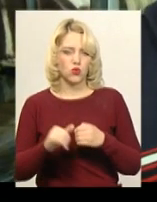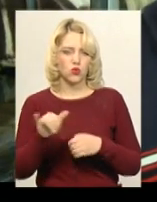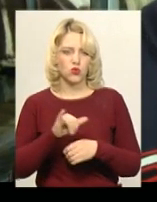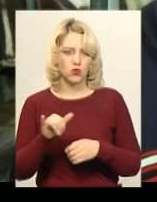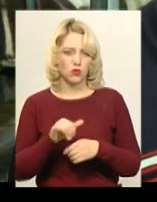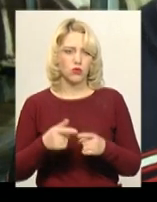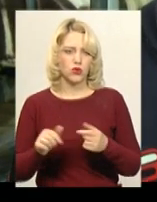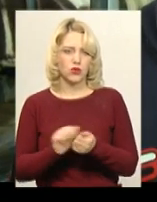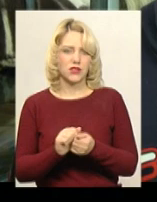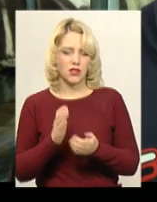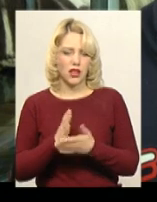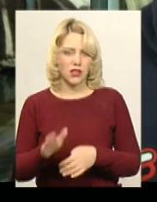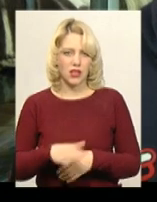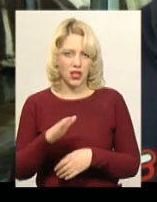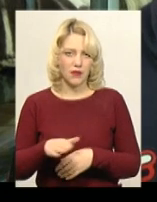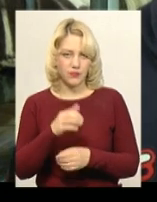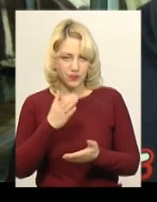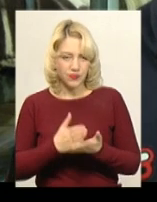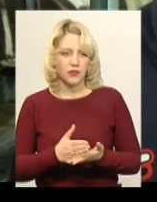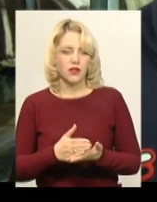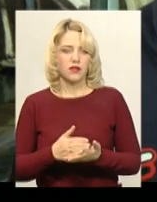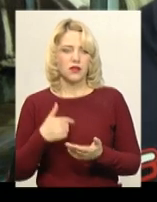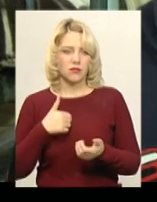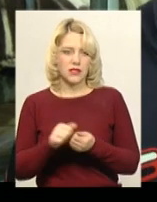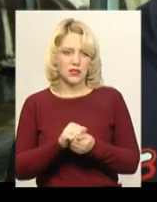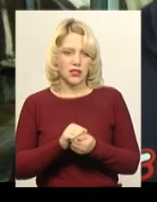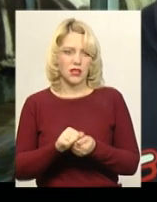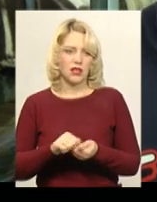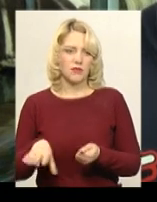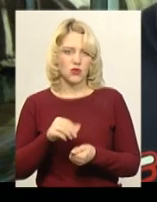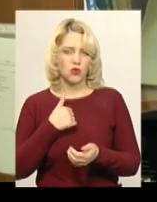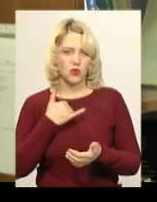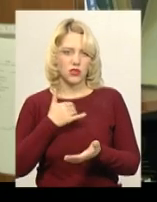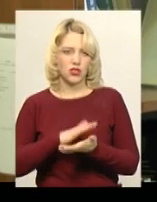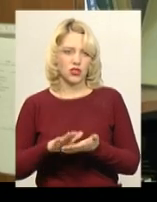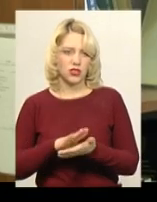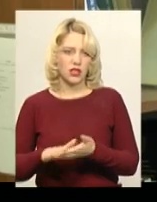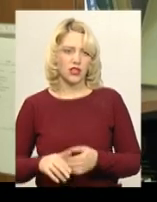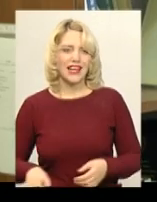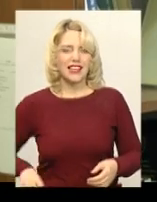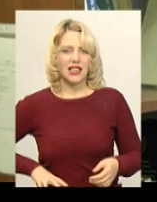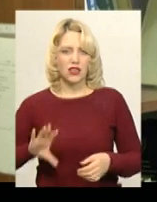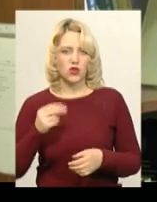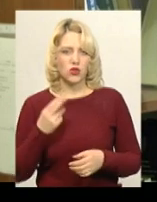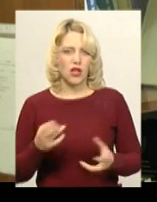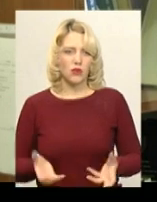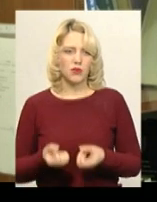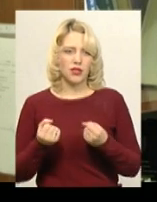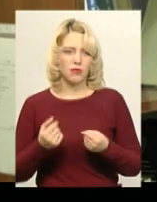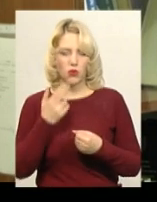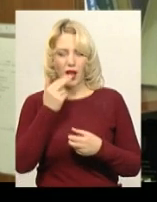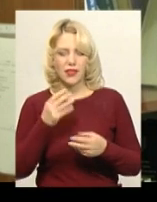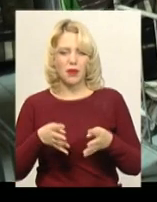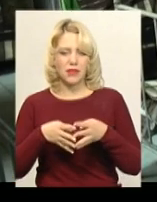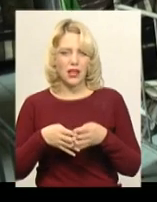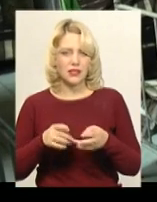Сірка в нас є, машина в нас є стиральна тут. Ми стираємося, все в нас, чістеньки, все. Директор Центру соціальної підтримки та адаптації